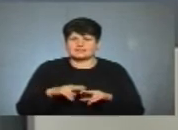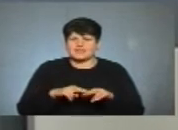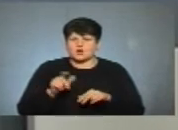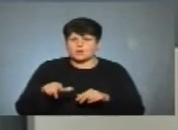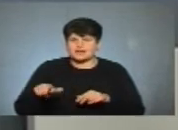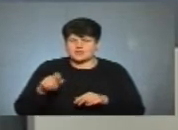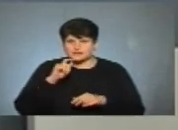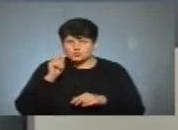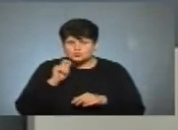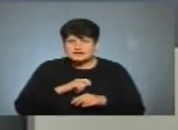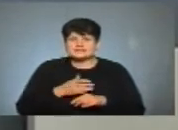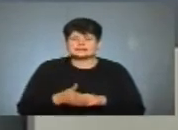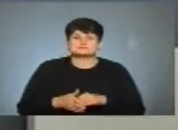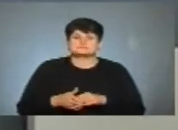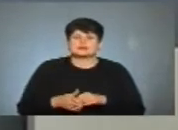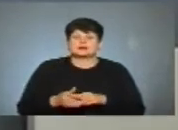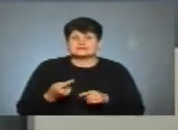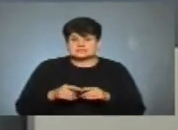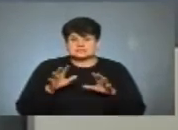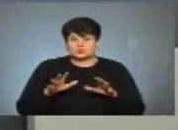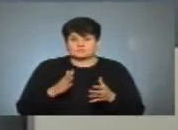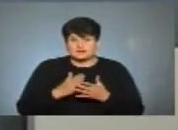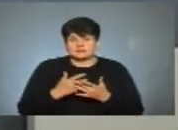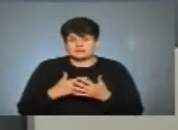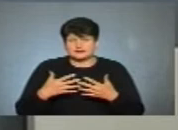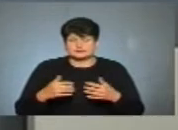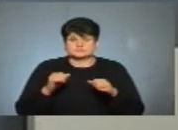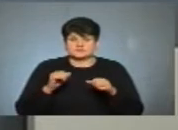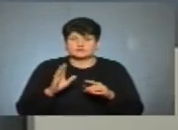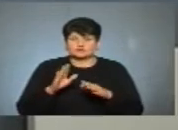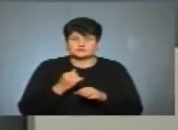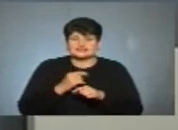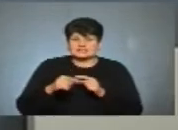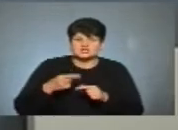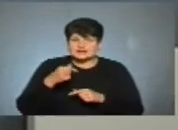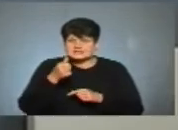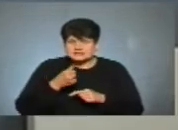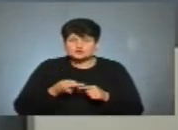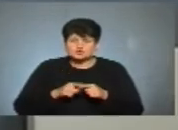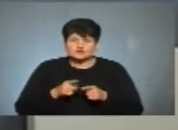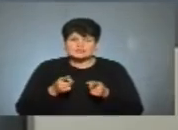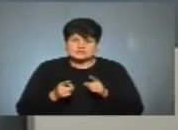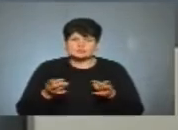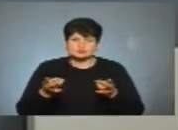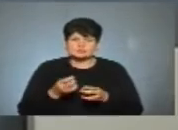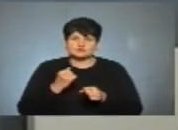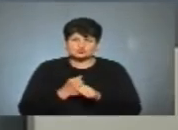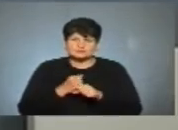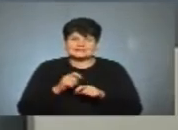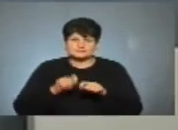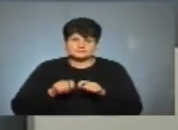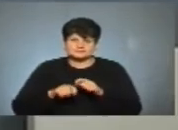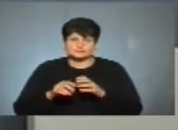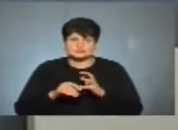ці правки внесені. Закон має декілька запобіжників, буде діяти аж через рік. І до цього дійсно потрібно зробити нейтралізацію земель.